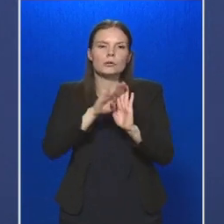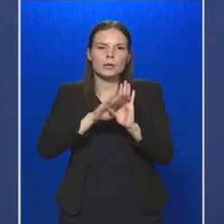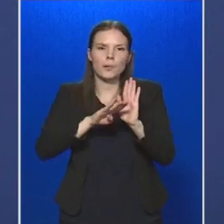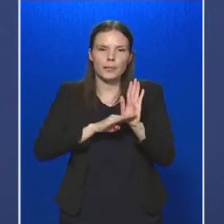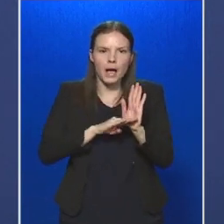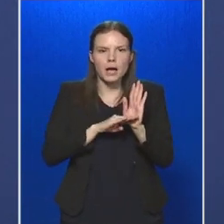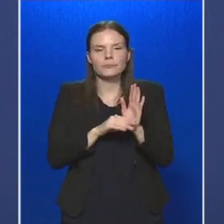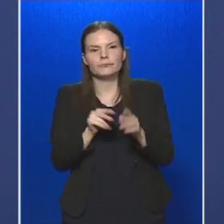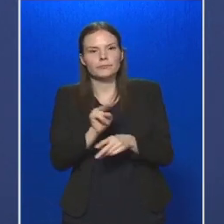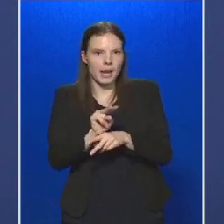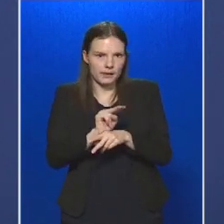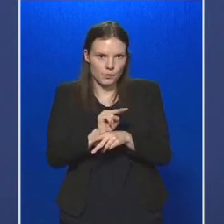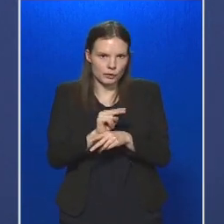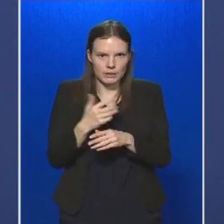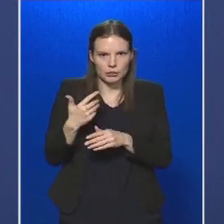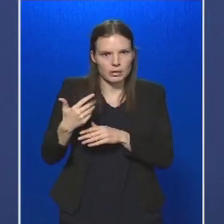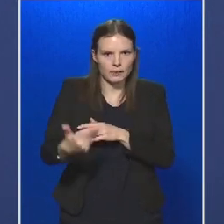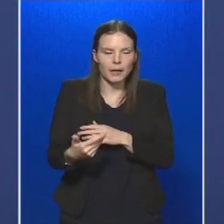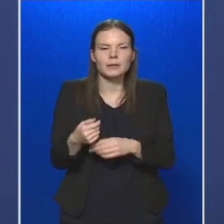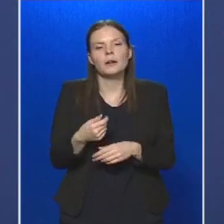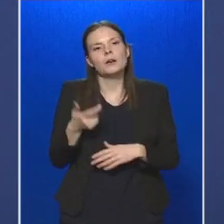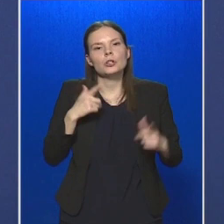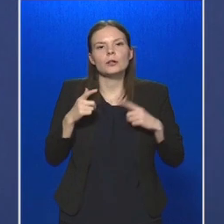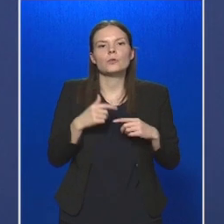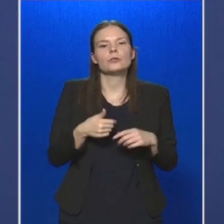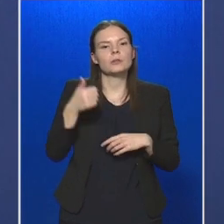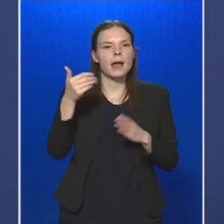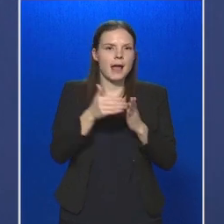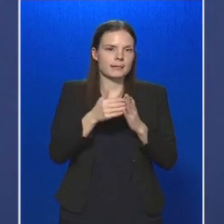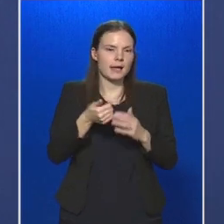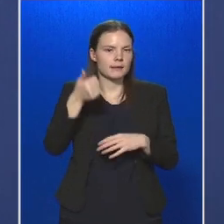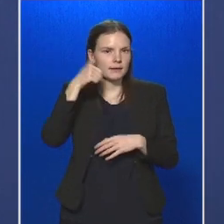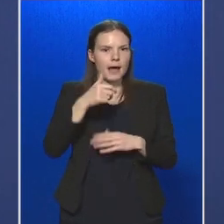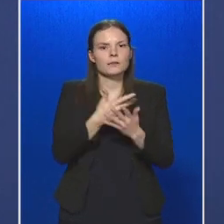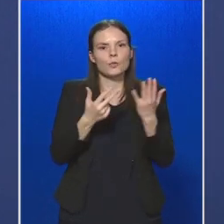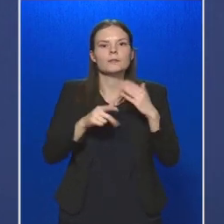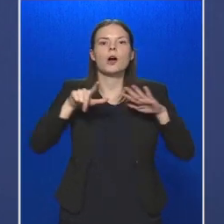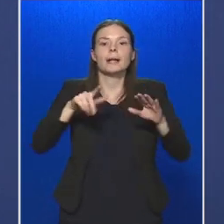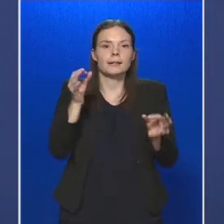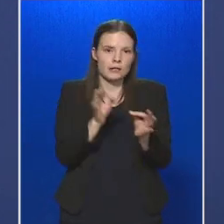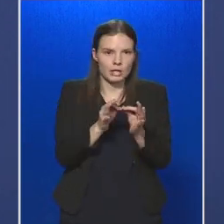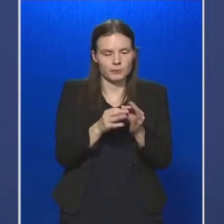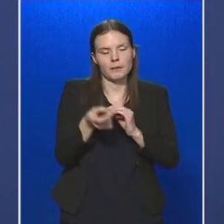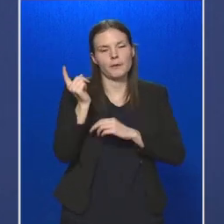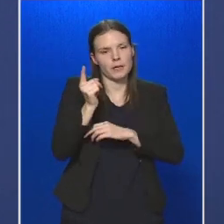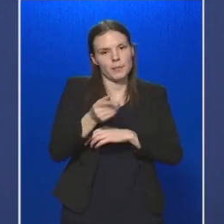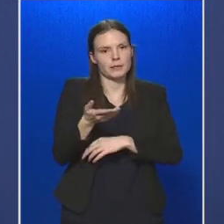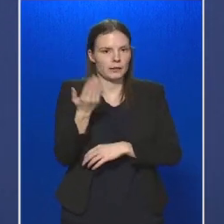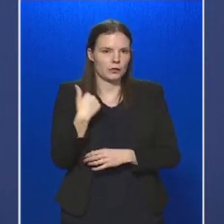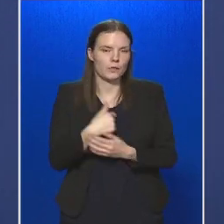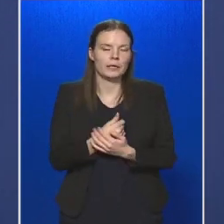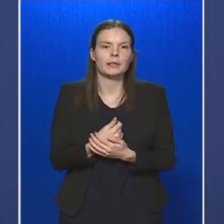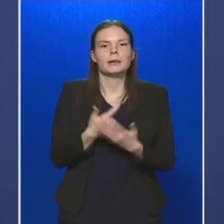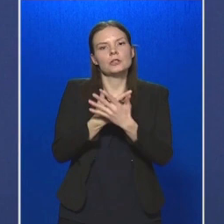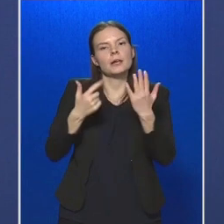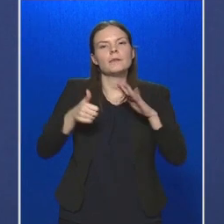ellenőrzése során sajnos 1187 esetben figyelmeztetést kellett alkalmaznunk, míg